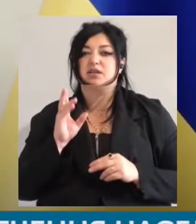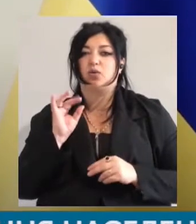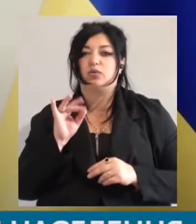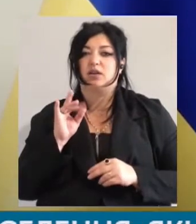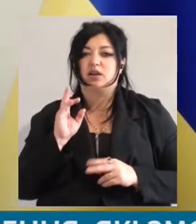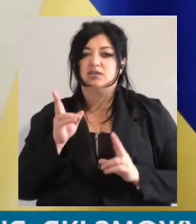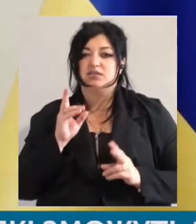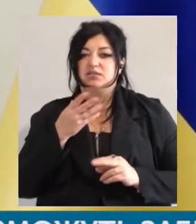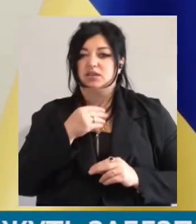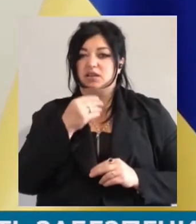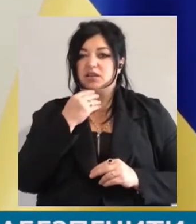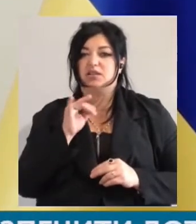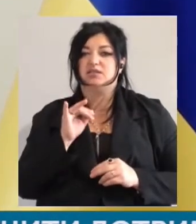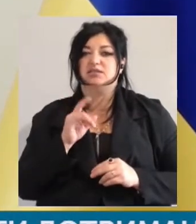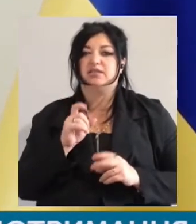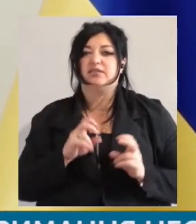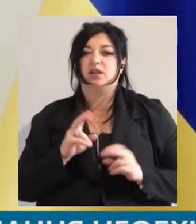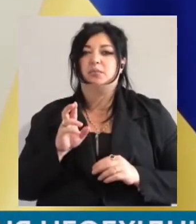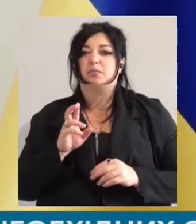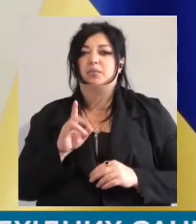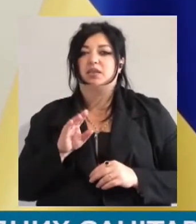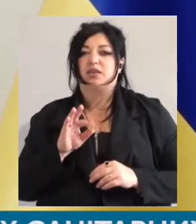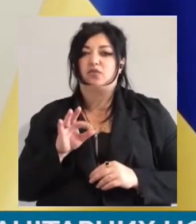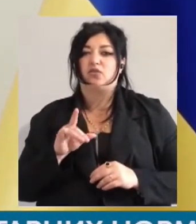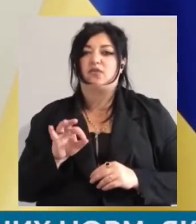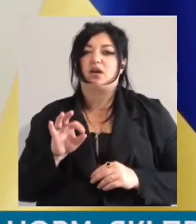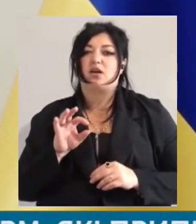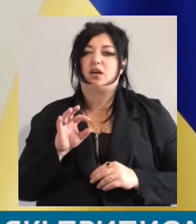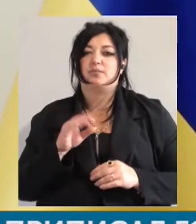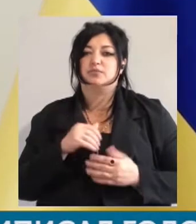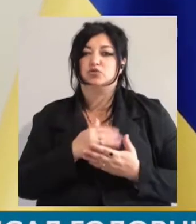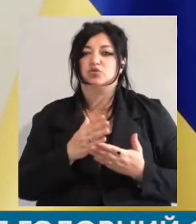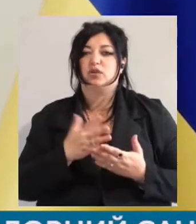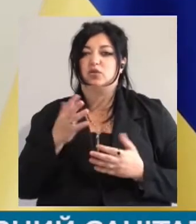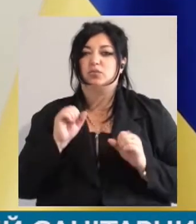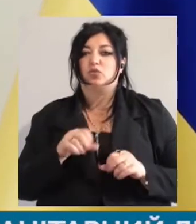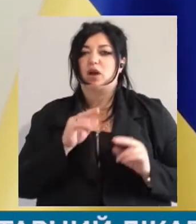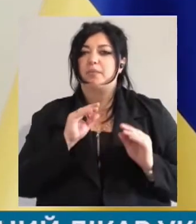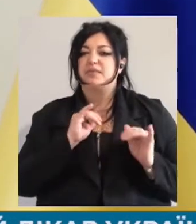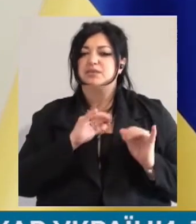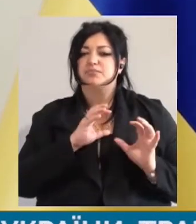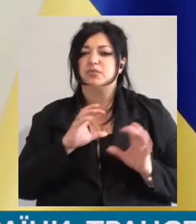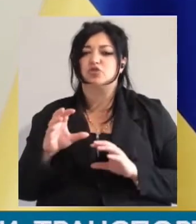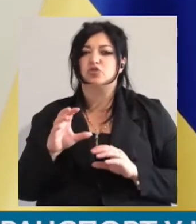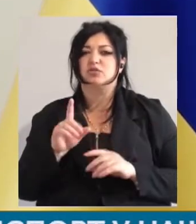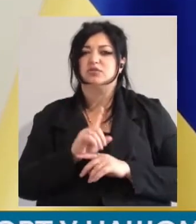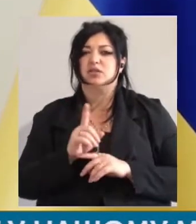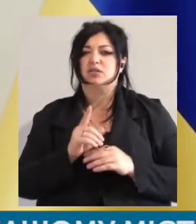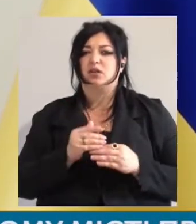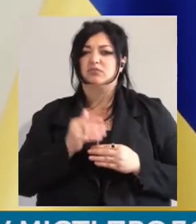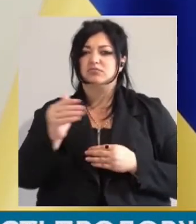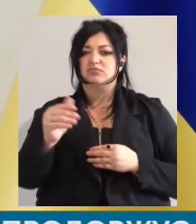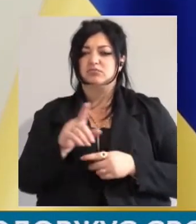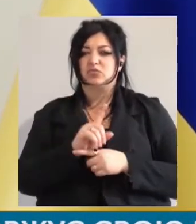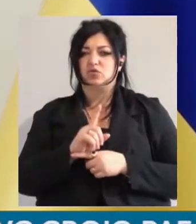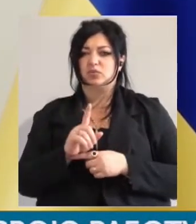бытового обслуживання населення, які змогуть обеспечити зберігання необхідних санітарних норм, підписані главним санітарним